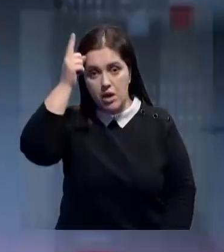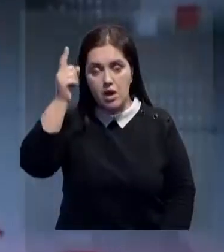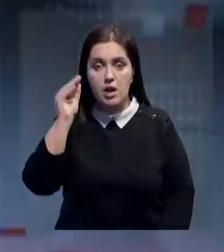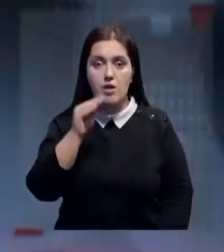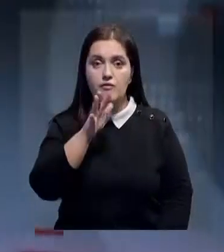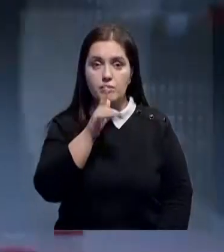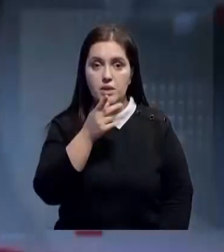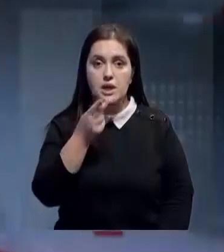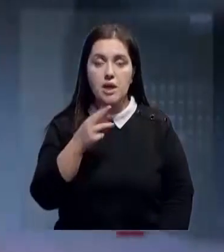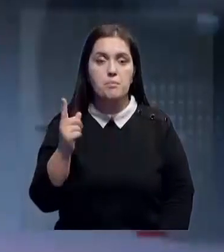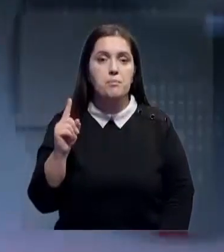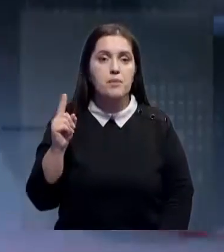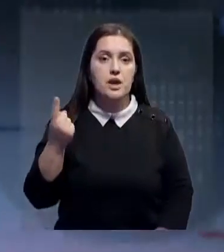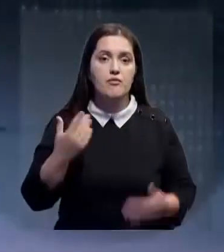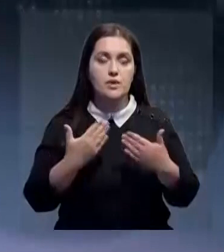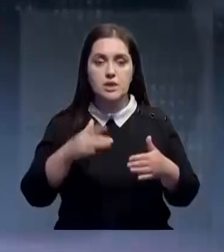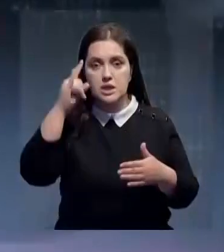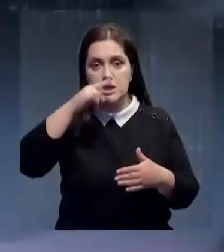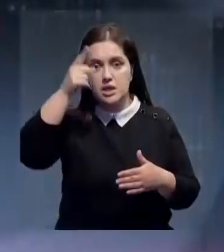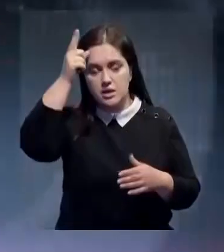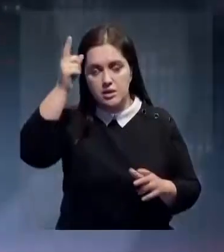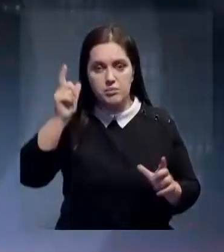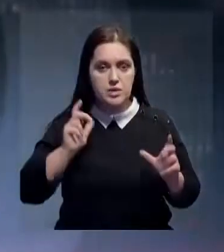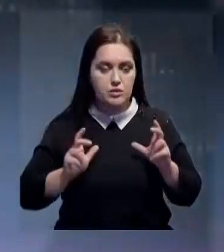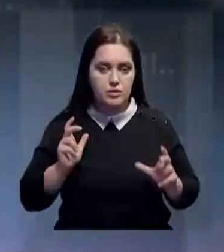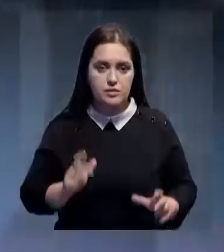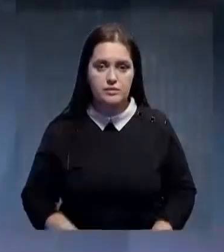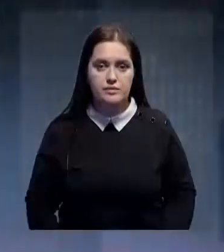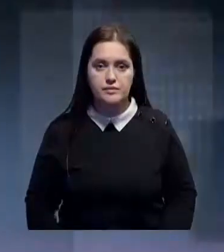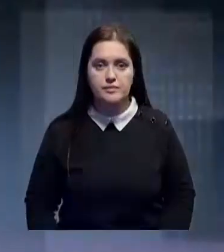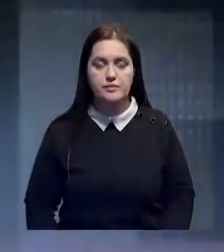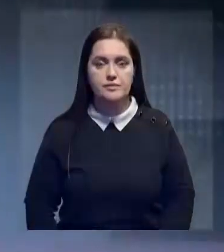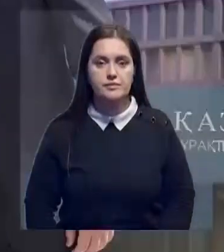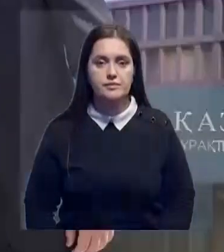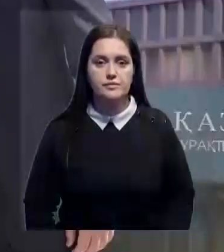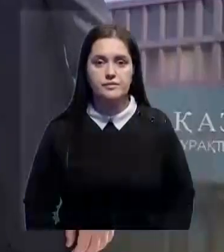заложили капсулу времени для первых выпускников казахско-немецкого института.